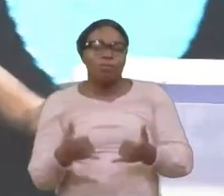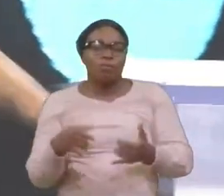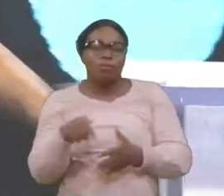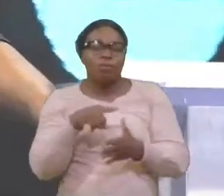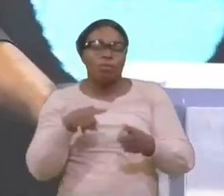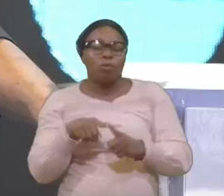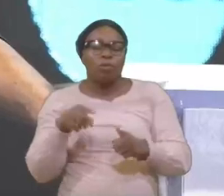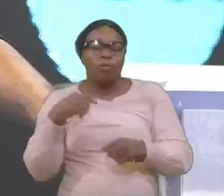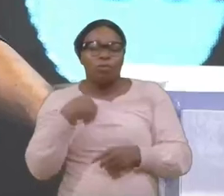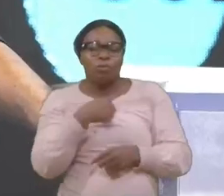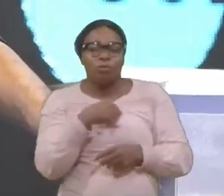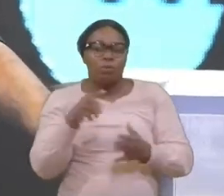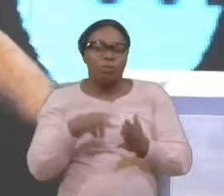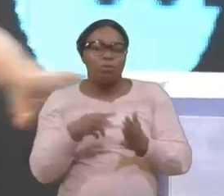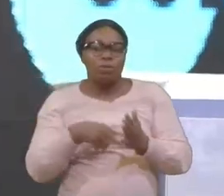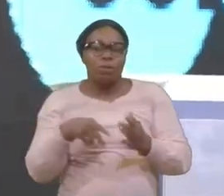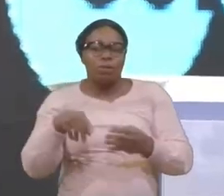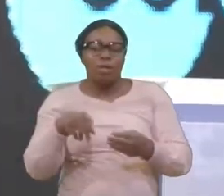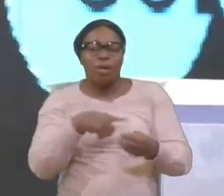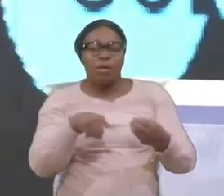on l'a lu son histoire